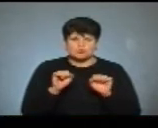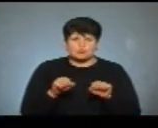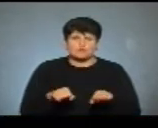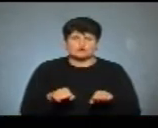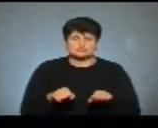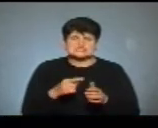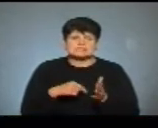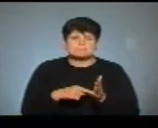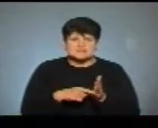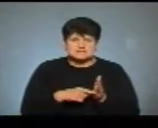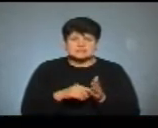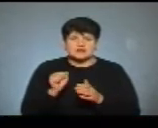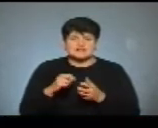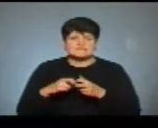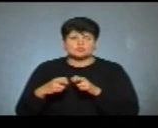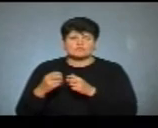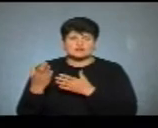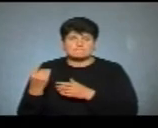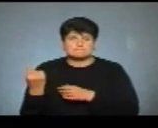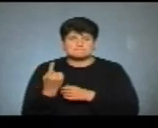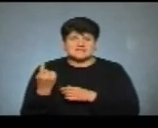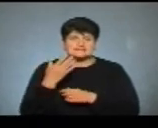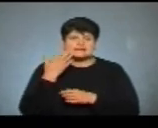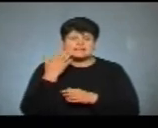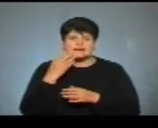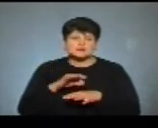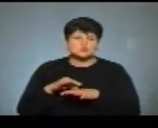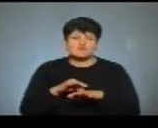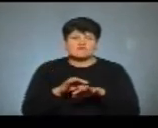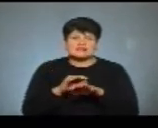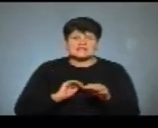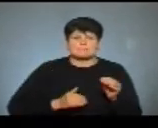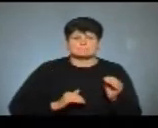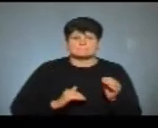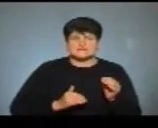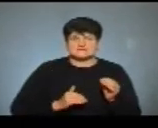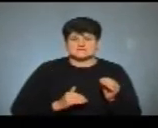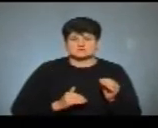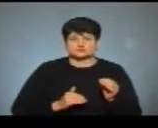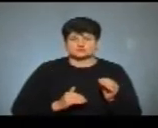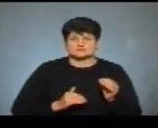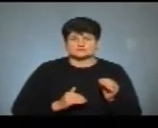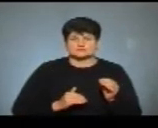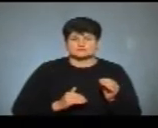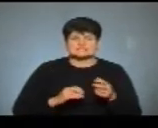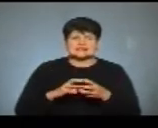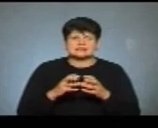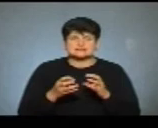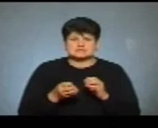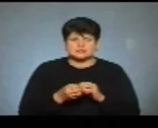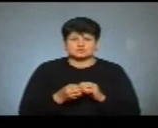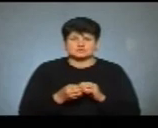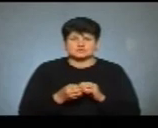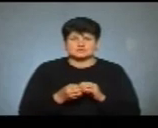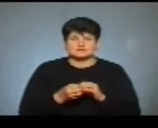міст, а Івано-Франківськ перший за легкістю ведення бізнесу за результатами